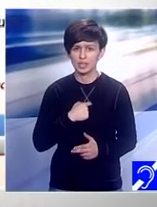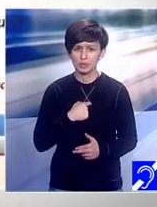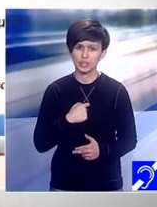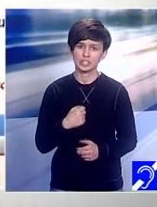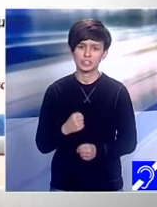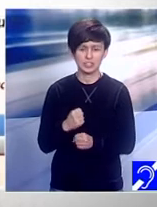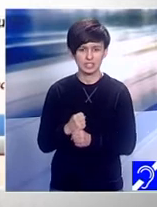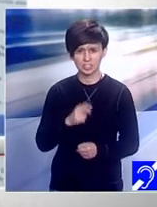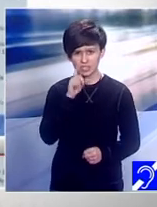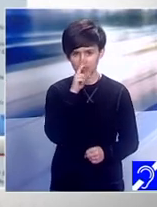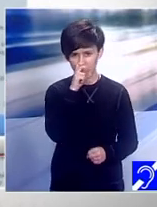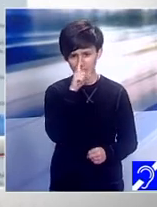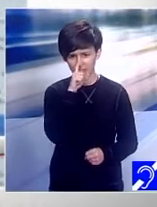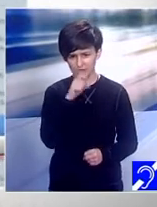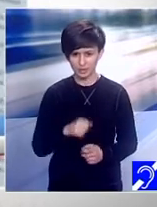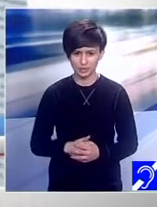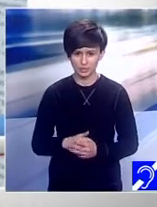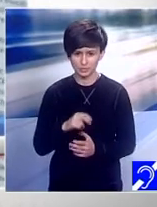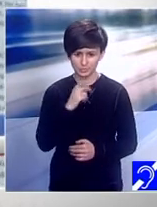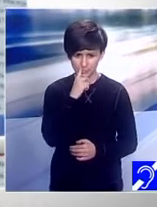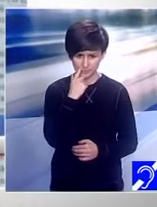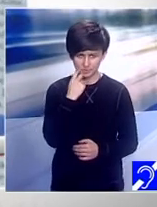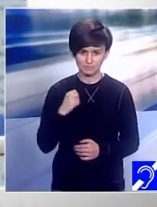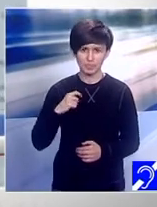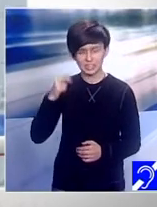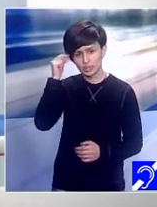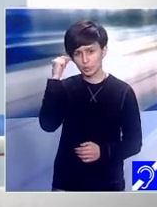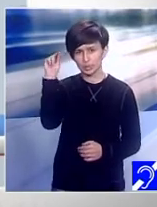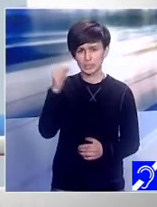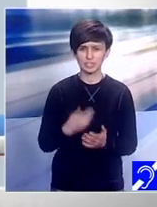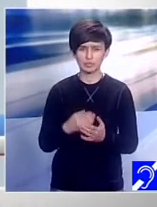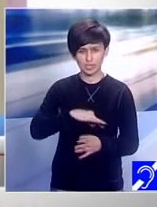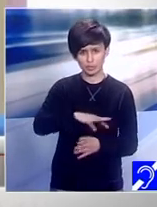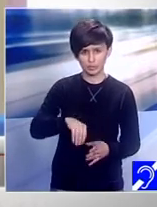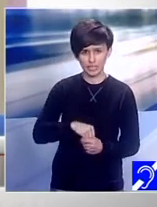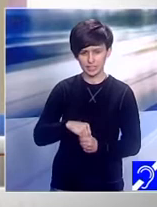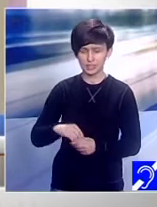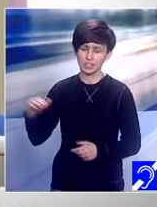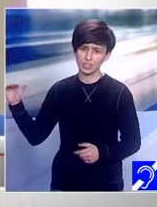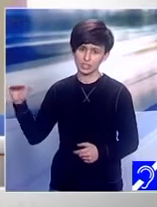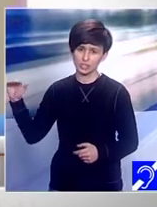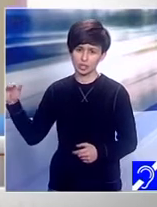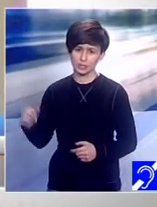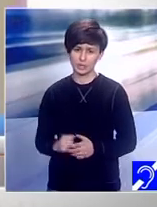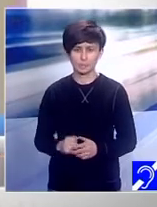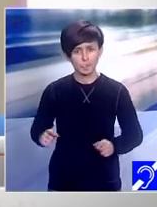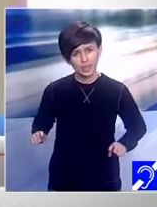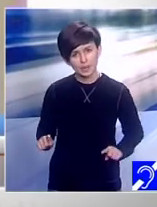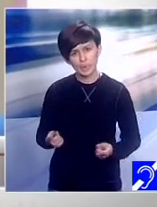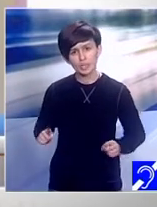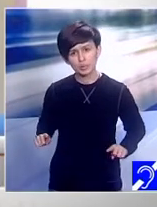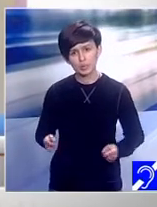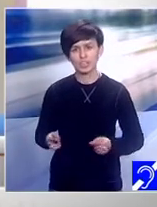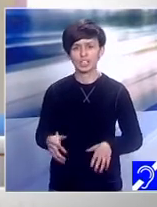nu știi ce se poate întâmpla. Este un mesaj atât pentru părinți, cât și pentru copii. Ne provoacă limitele intelectuale și